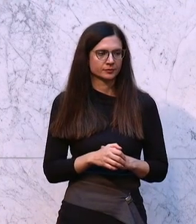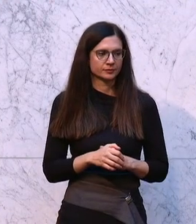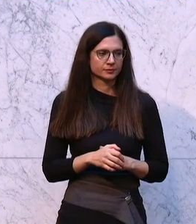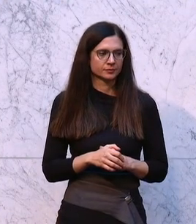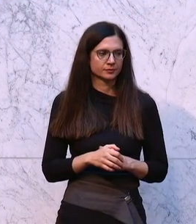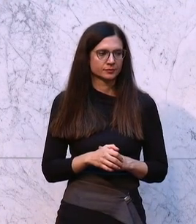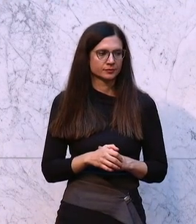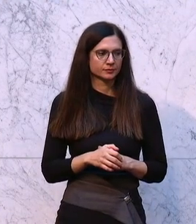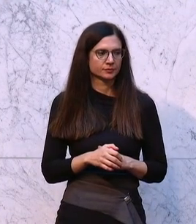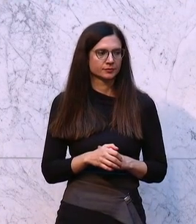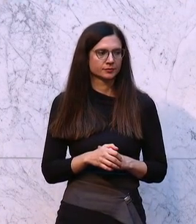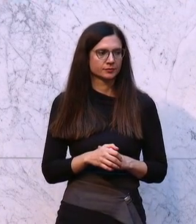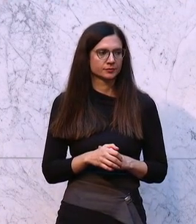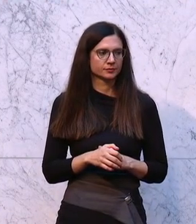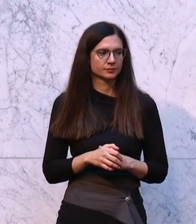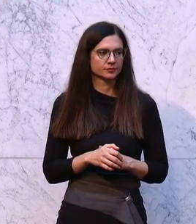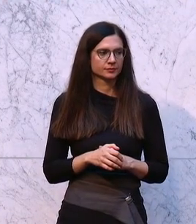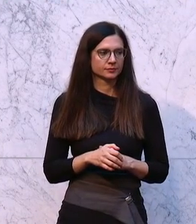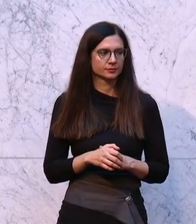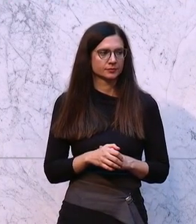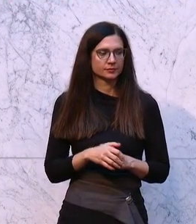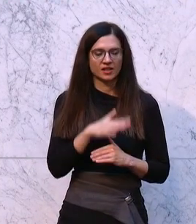eigenen Geschichte, wie etwa auch das Umbenennen von Straßen. Danke.